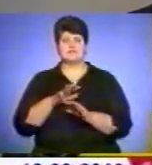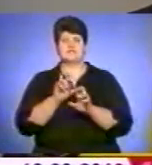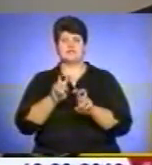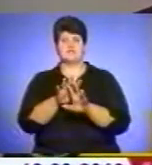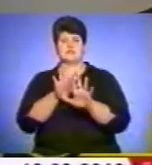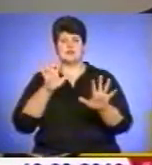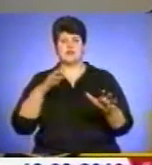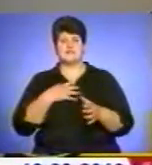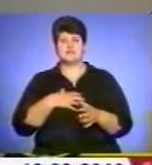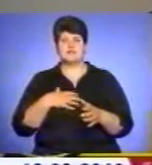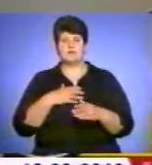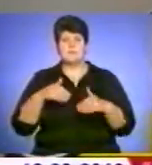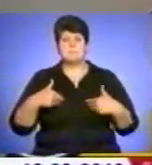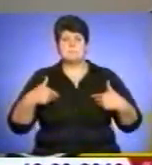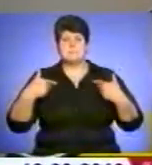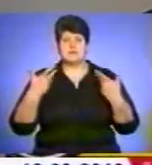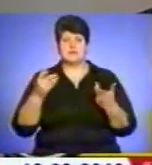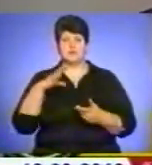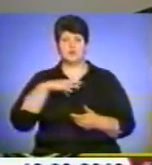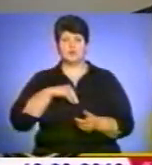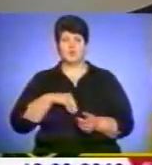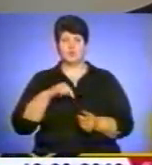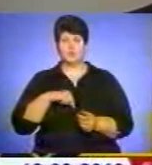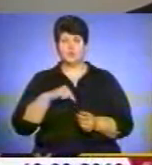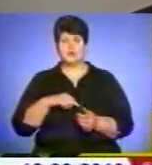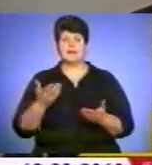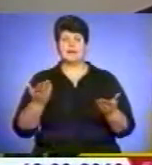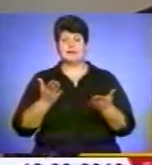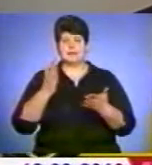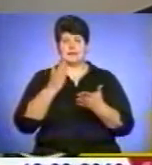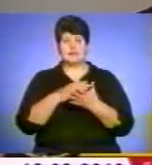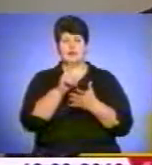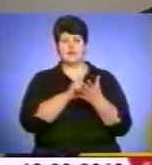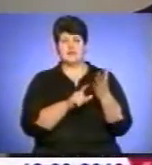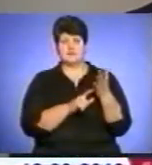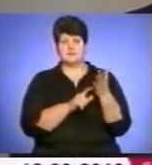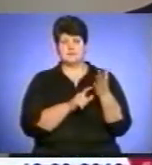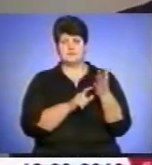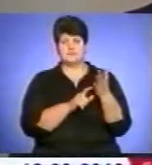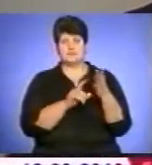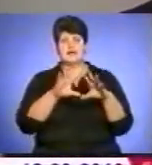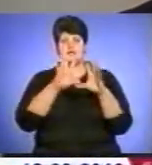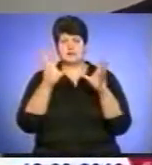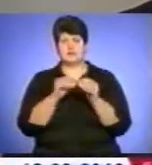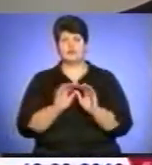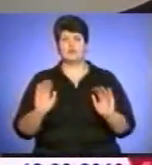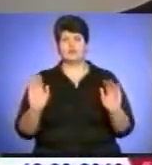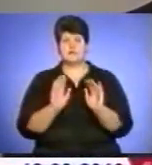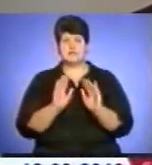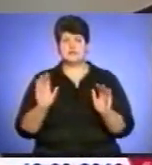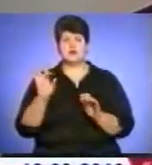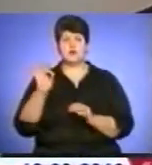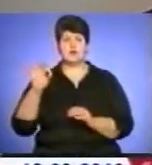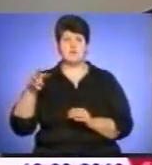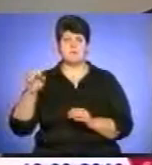помилитися, важливо передати той дух, який існує у вірші. А загалом у пісні, вже у романці тоді,